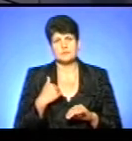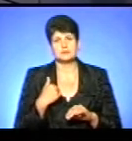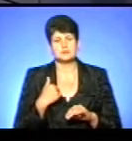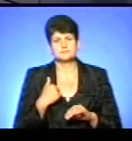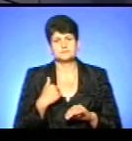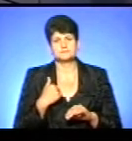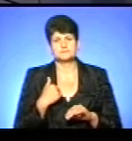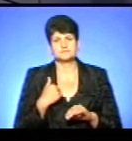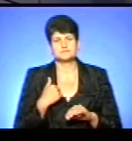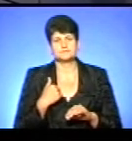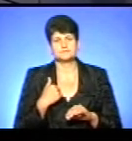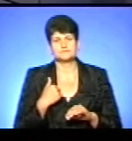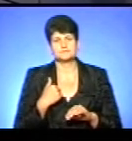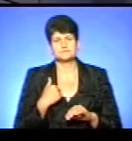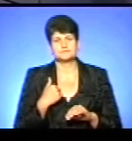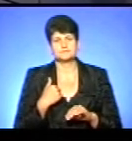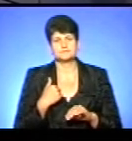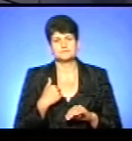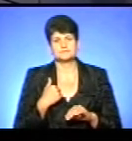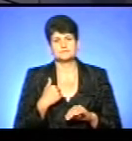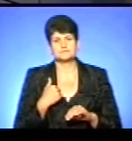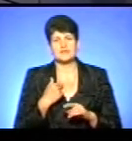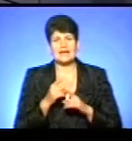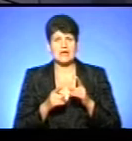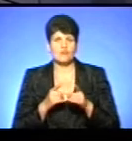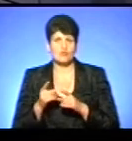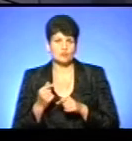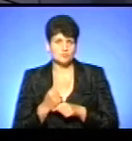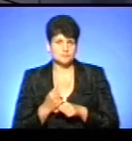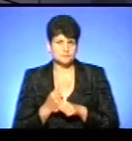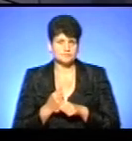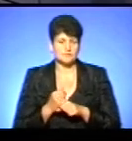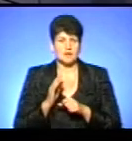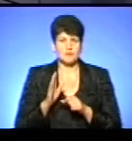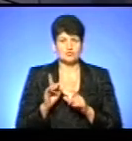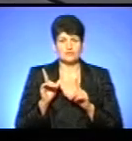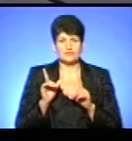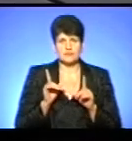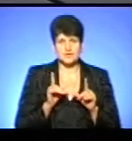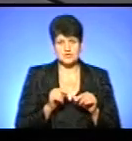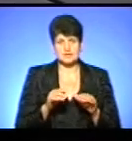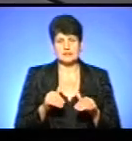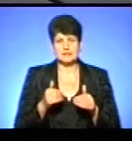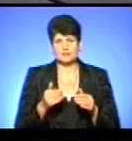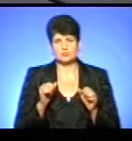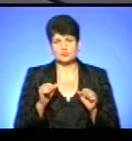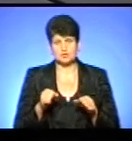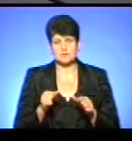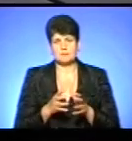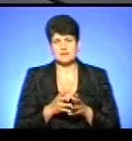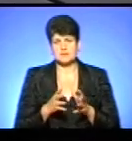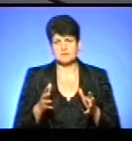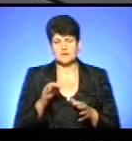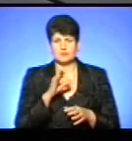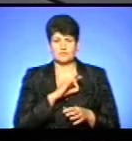таку реформу і будуть виїжджати і дасть можливість якраз максимально